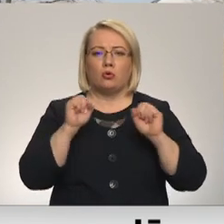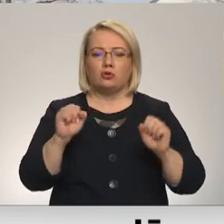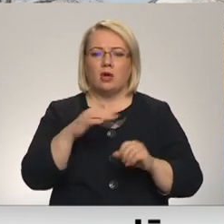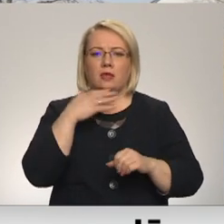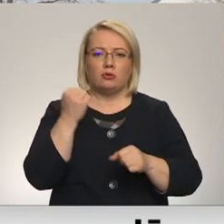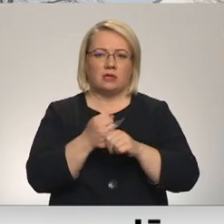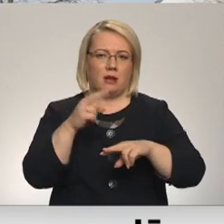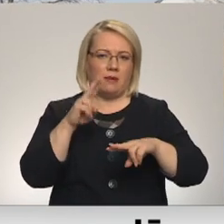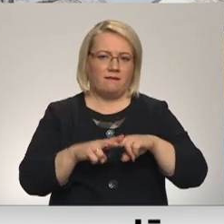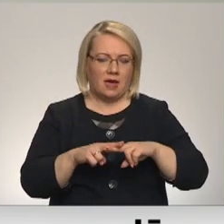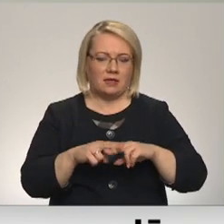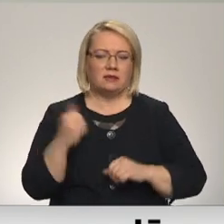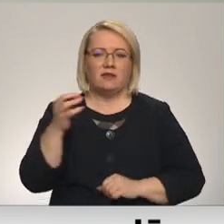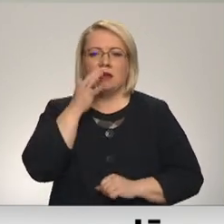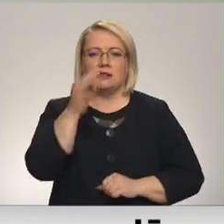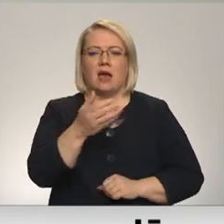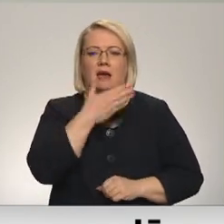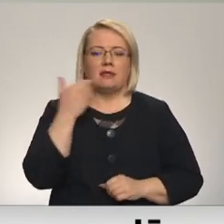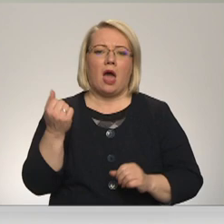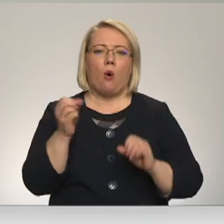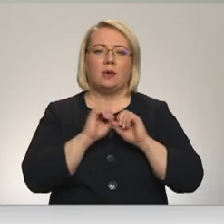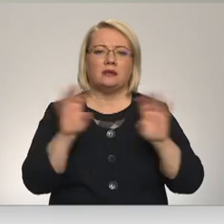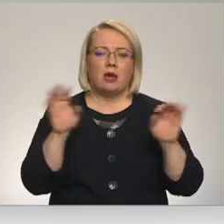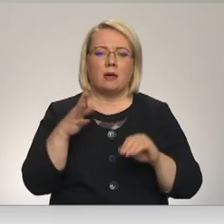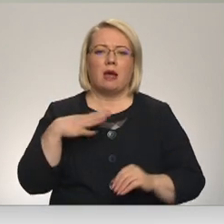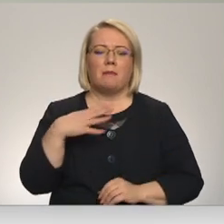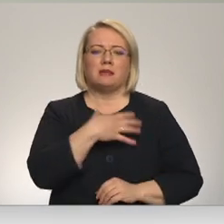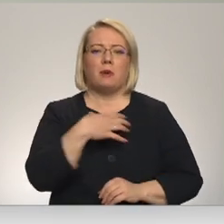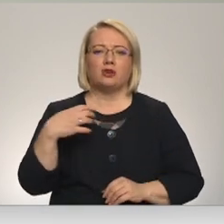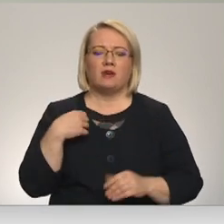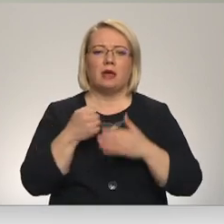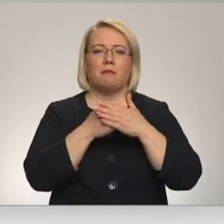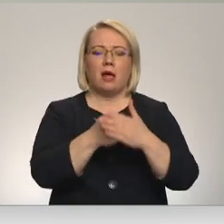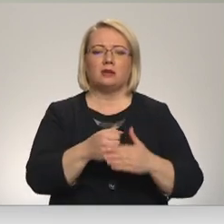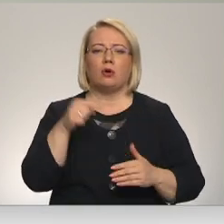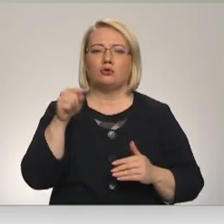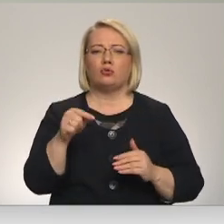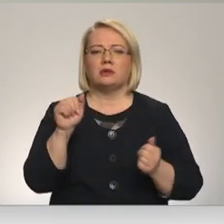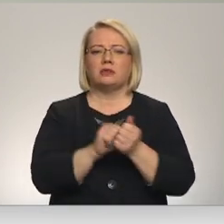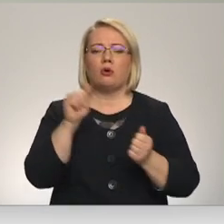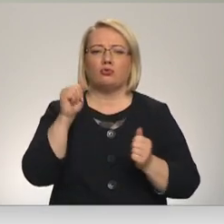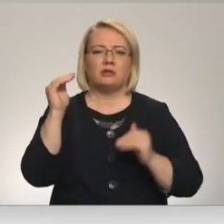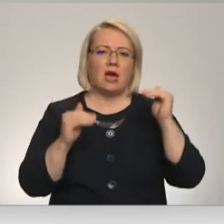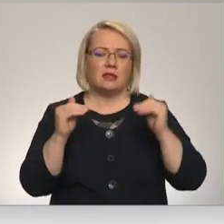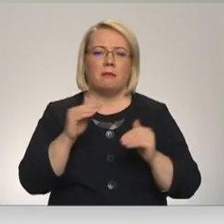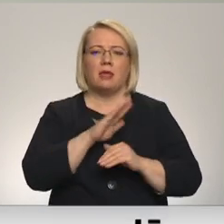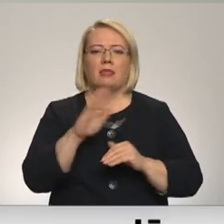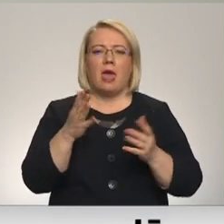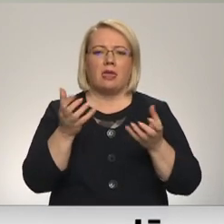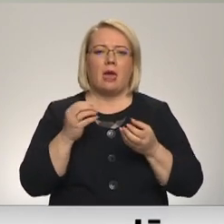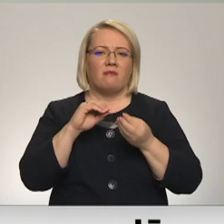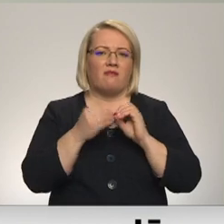vietas. Neizskaidrojami, kāpēc pašvaldība balsta visu tikai uz to statistiku sauso, bet neņem vairāk kaut kādu